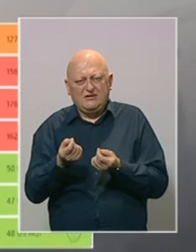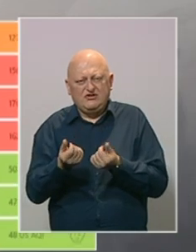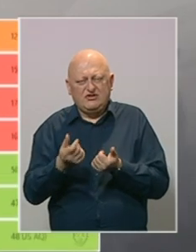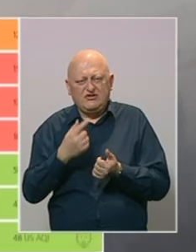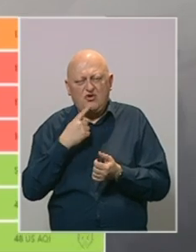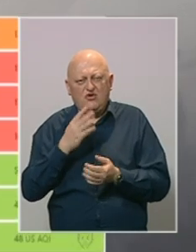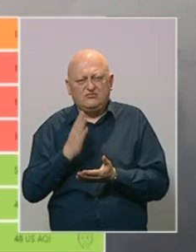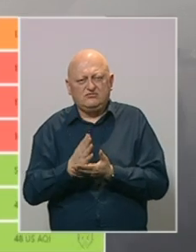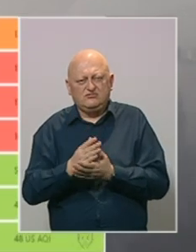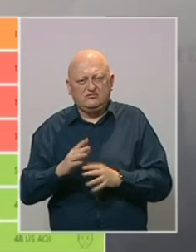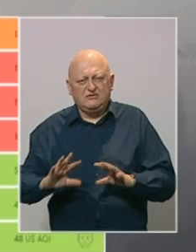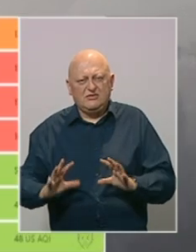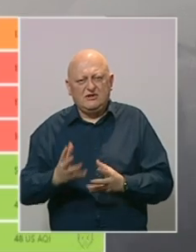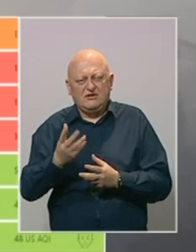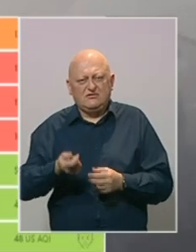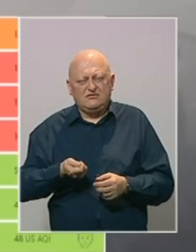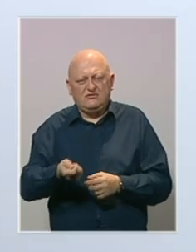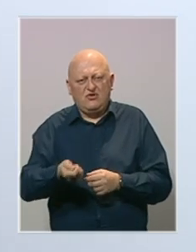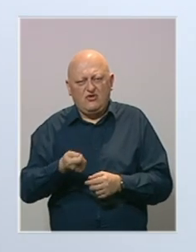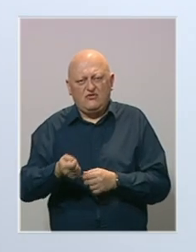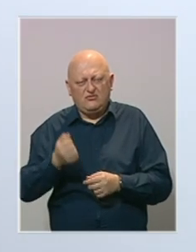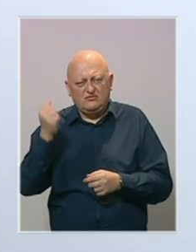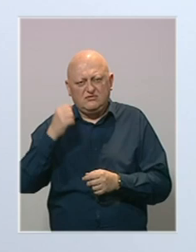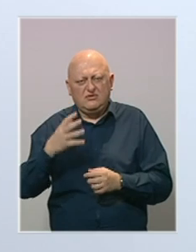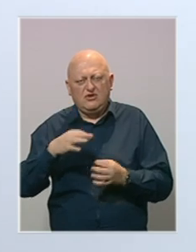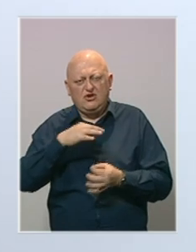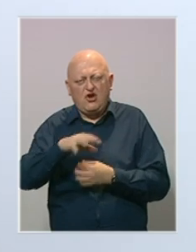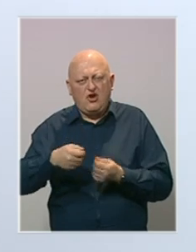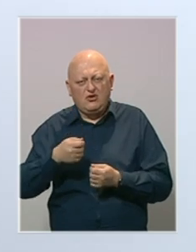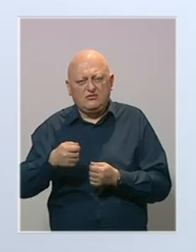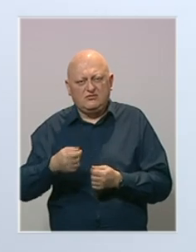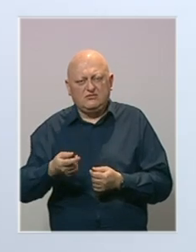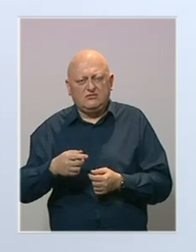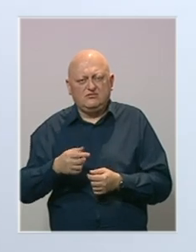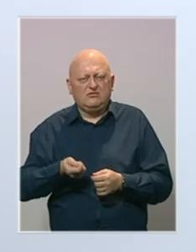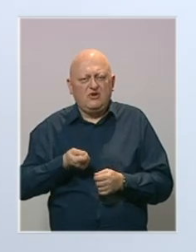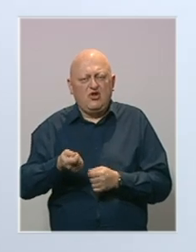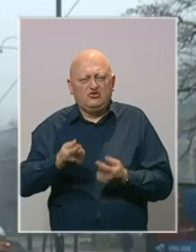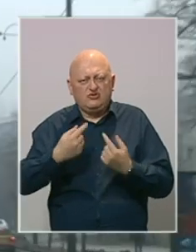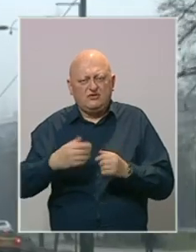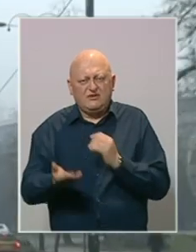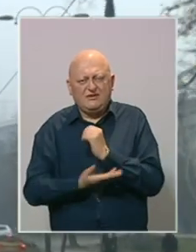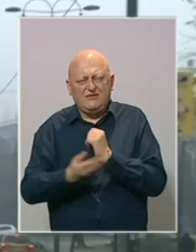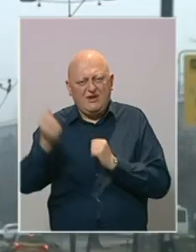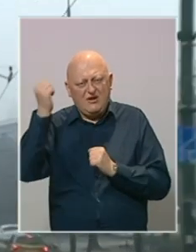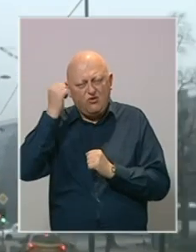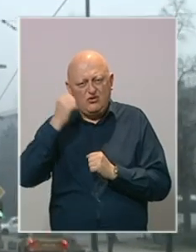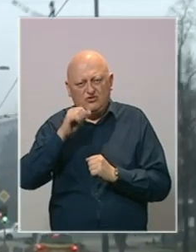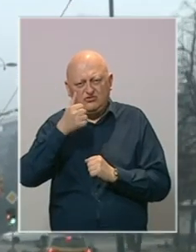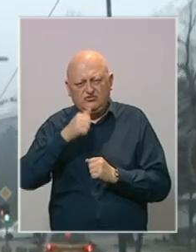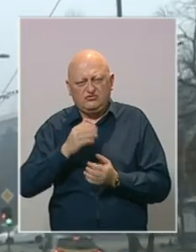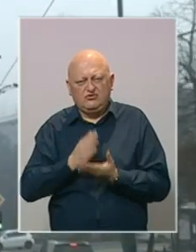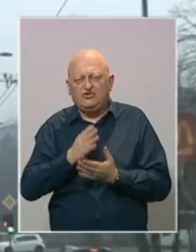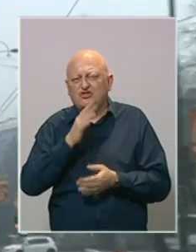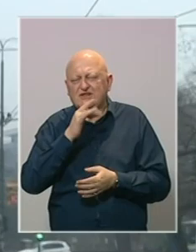koje nastaju sagorjevanjem fosilnih goriva, radom toplana, ali i individualnim ložanjem drva i uglja. Što se tiče